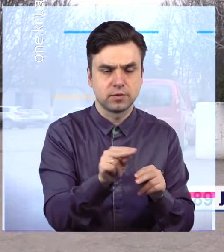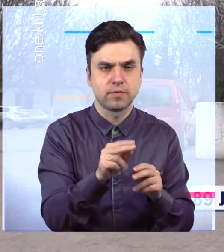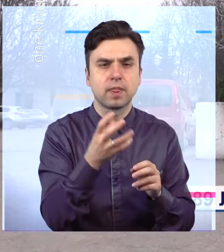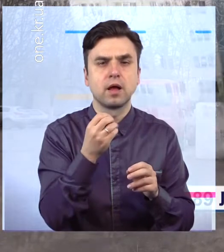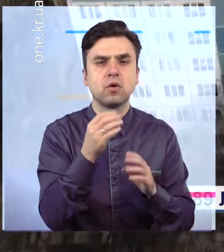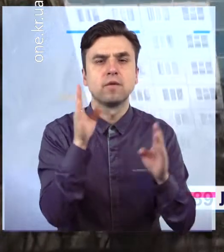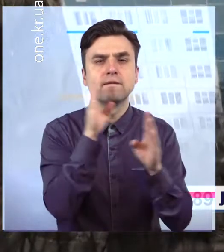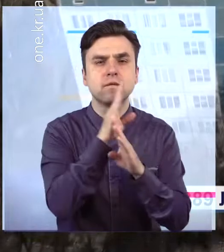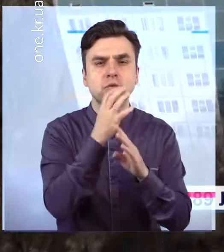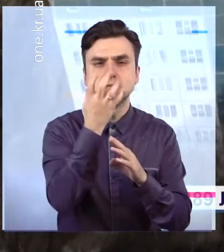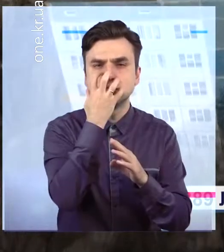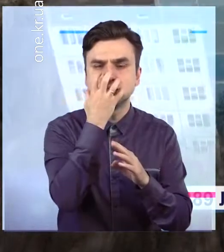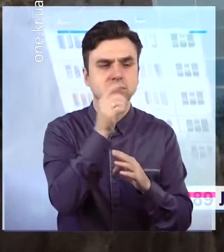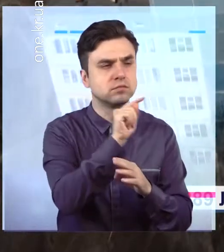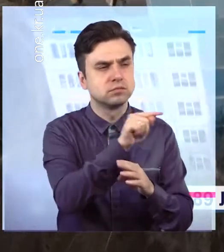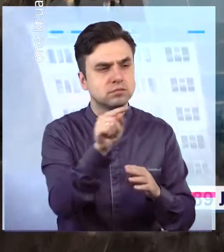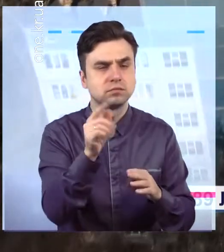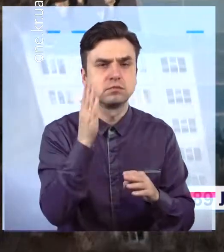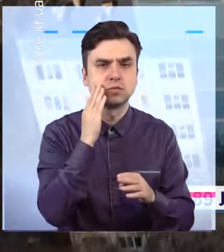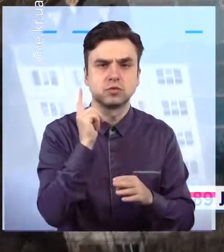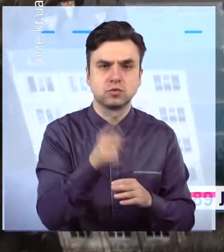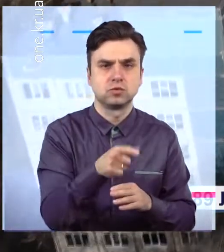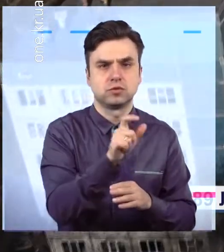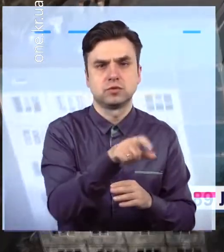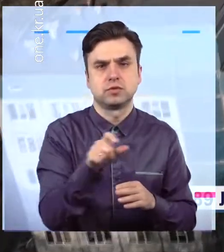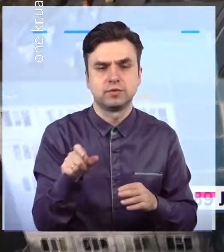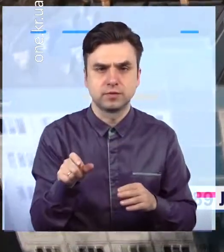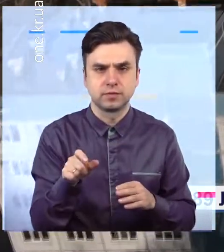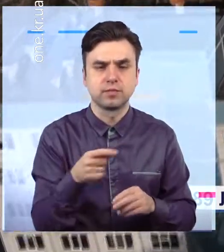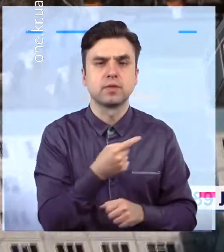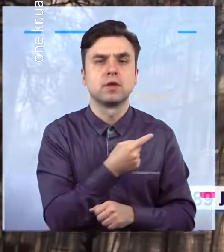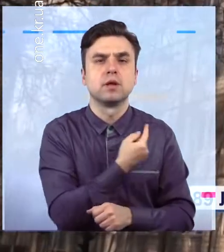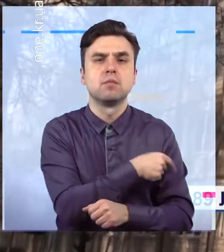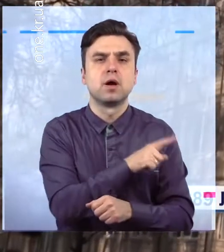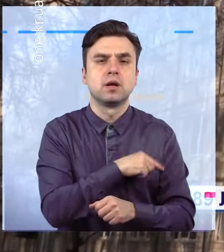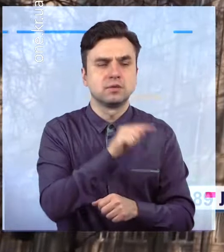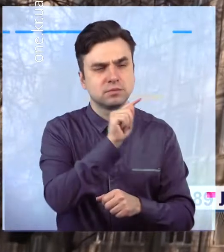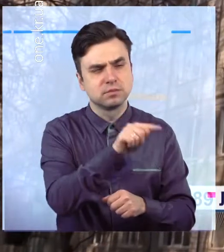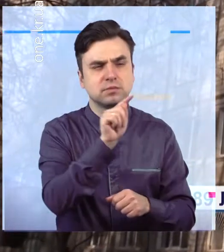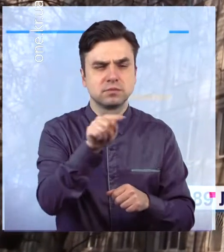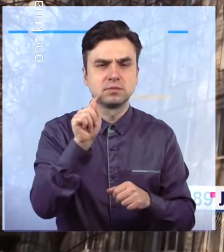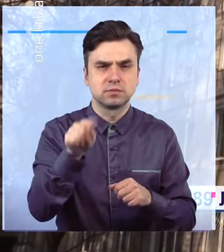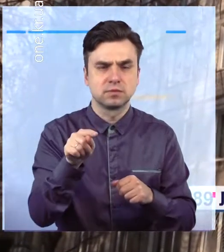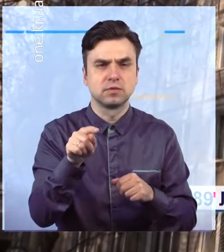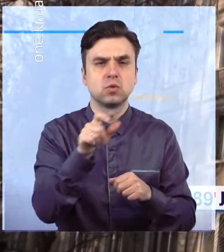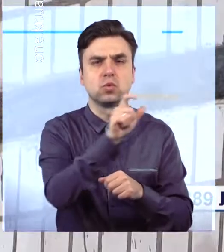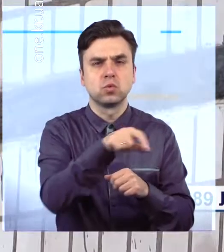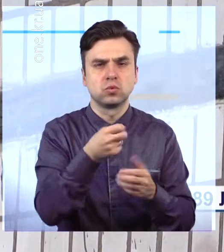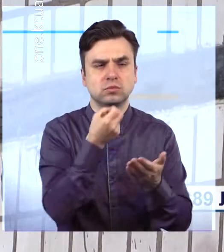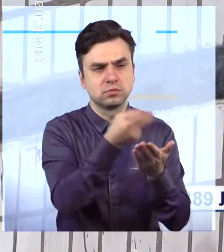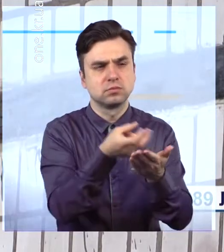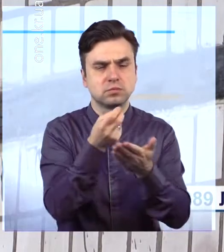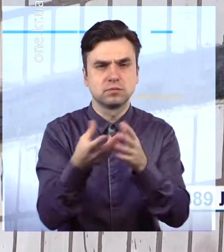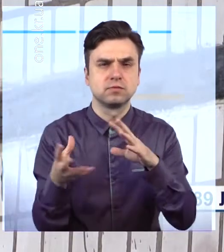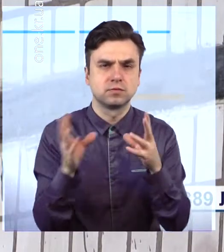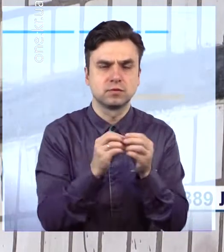кисневозалежних людей з ковідом у Кривому Розі близько тисячі. У стаціонарних відділеннях опорних ковідних лікарень лікується